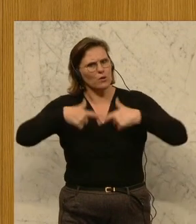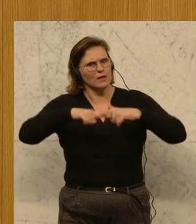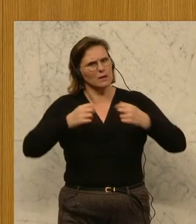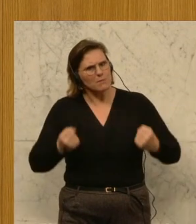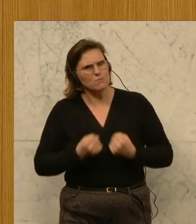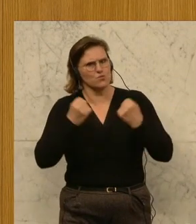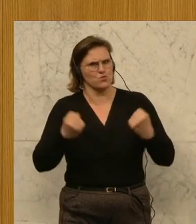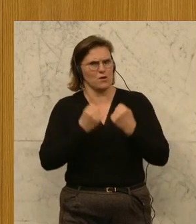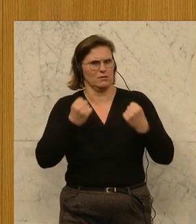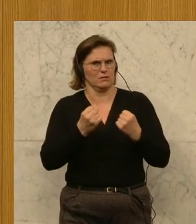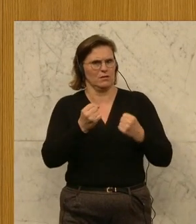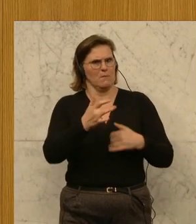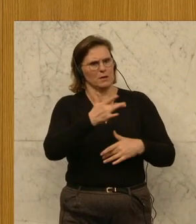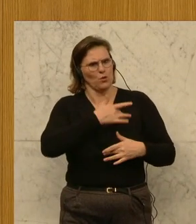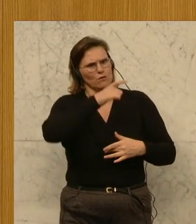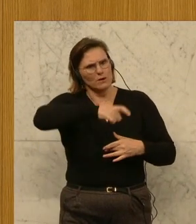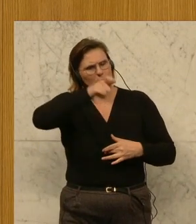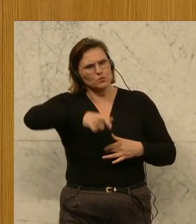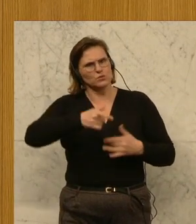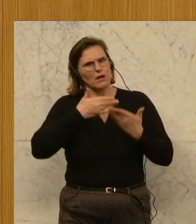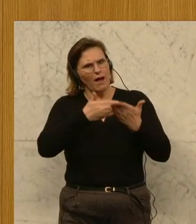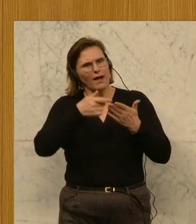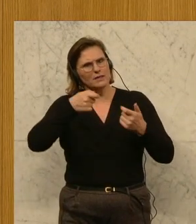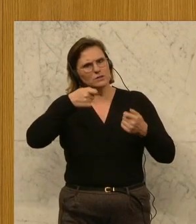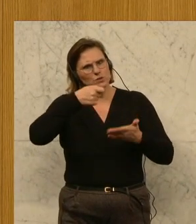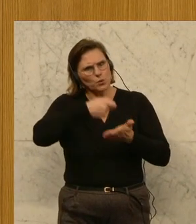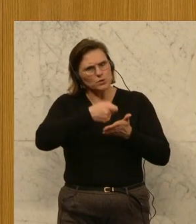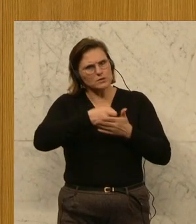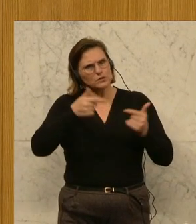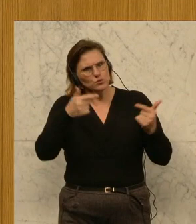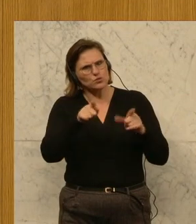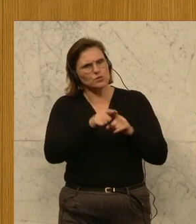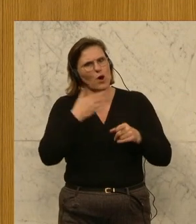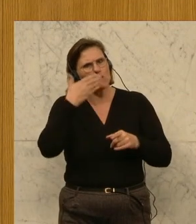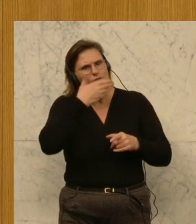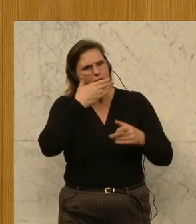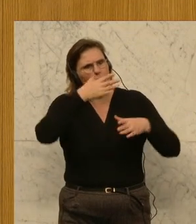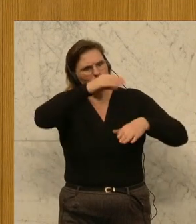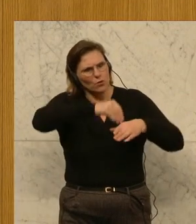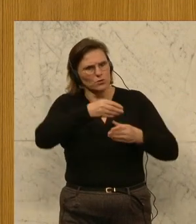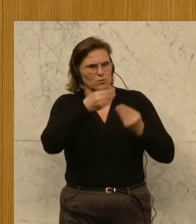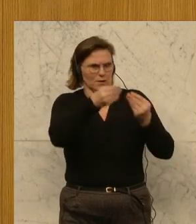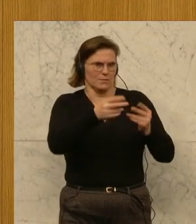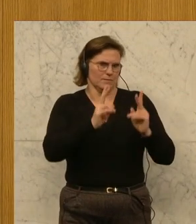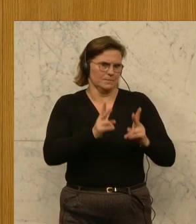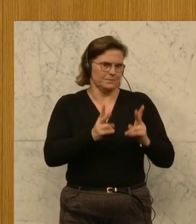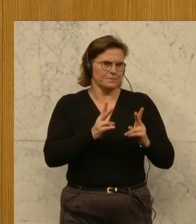Kräften, ihren betroffenen Bürgern mit Heizkostenzuschüssen eben auch eine warme Stube zu ermöglichen. Der Rechnungshof